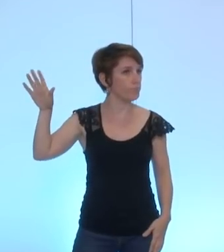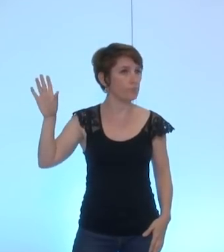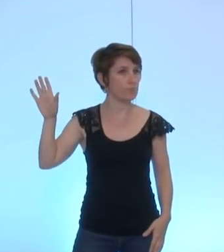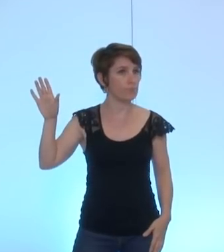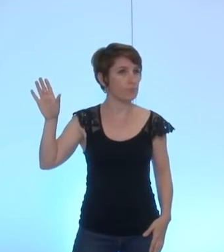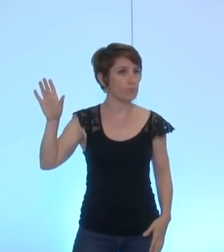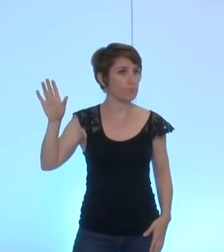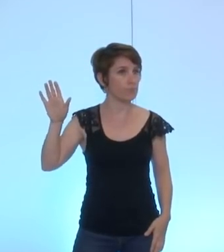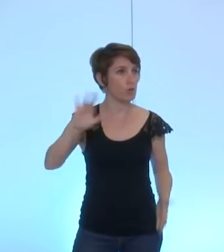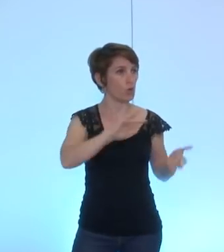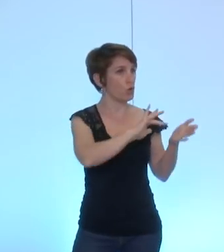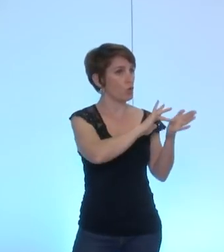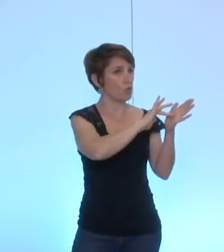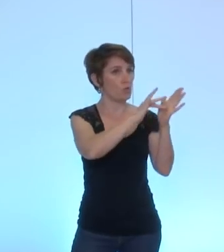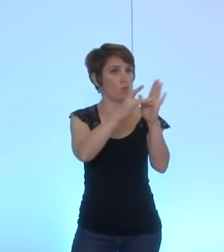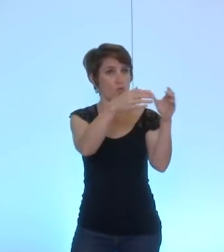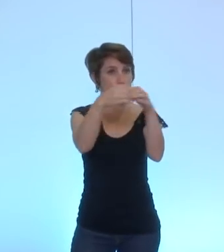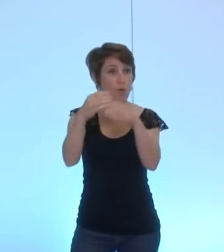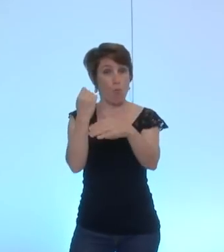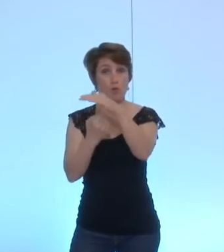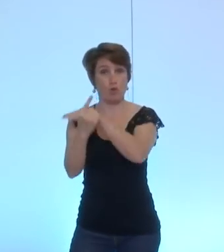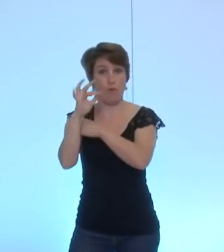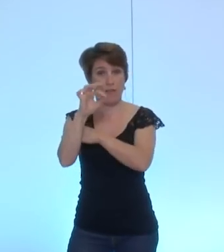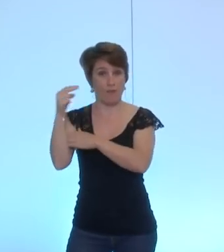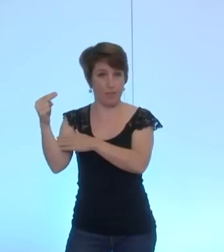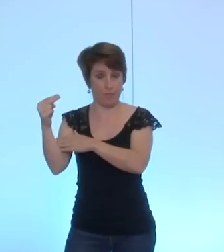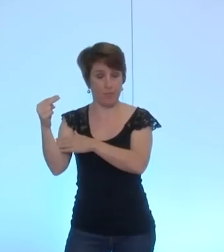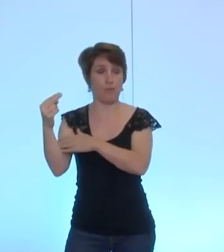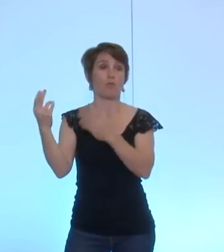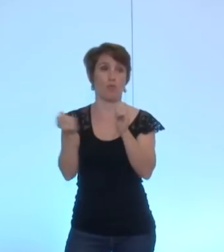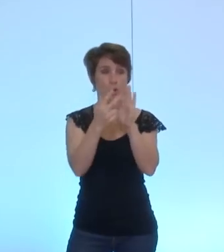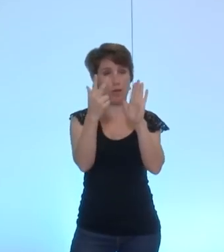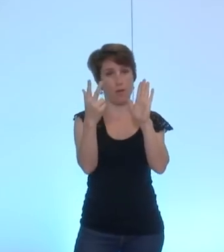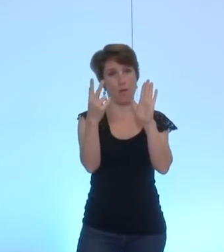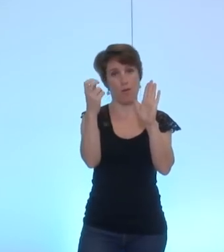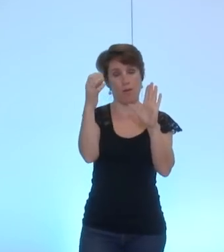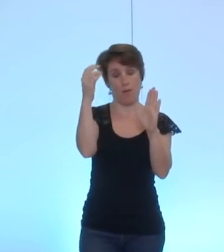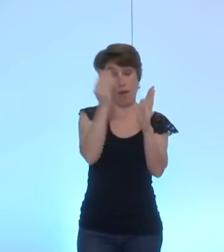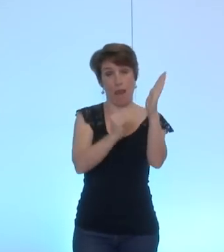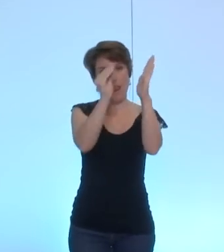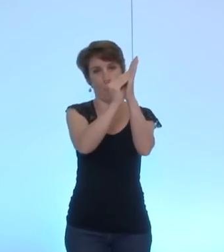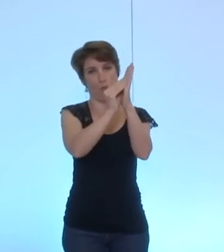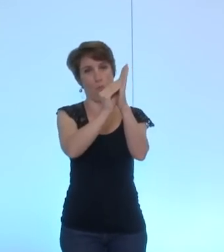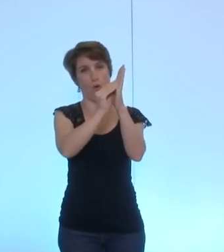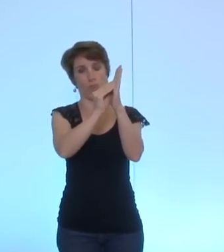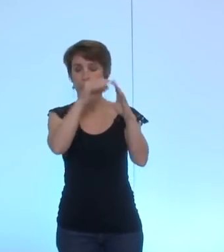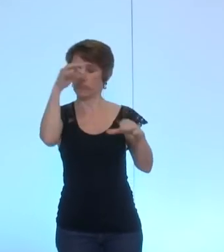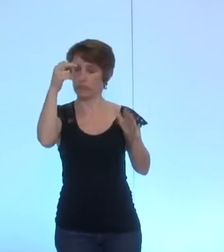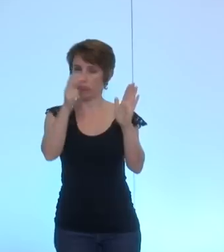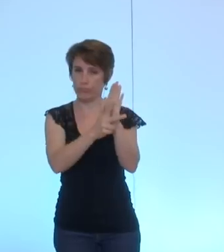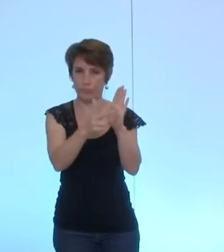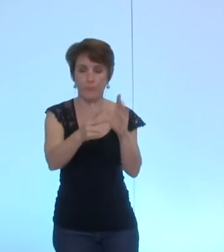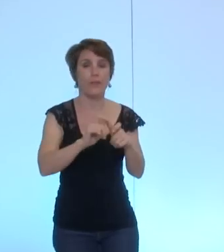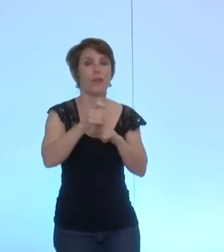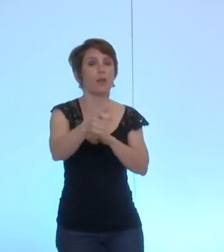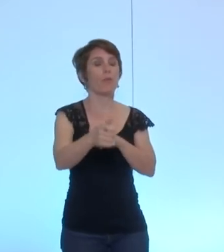tous les groupes excepté le Front National cet amendement est donc adopté sur l'amendement spécifiant qu'il ne faut